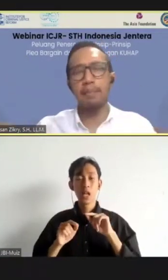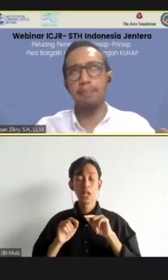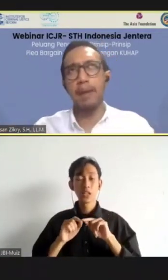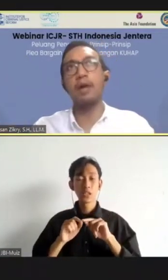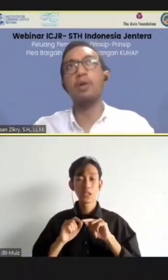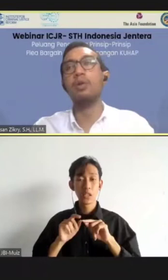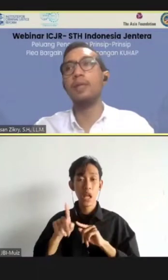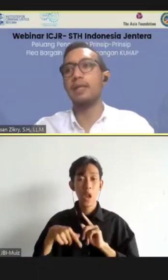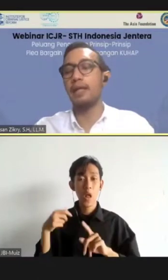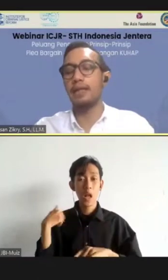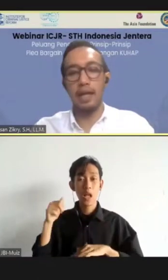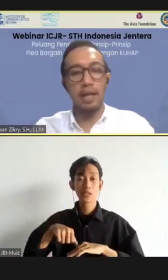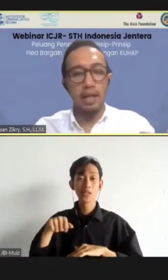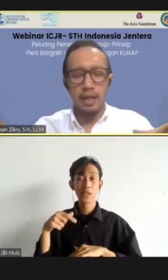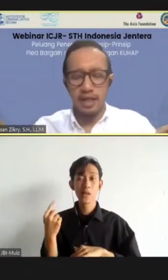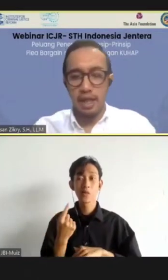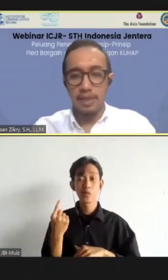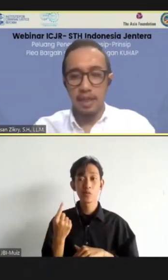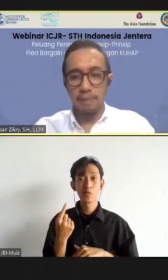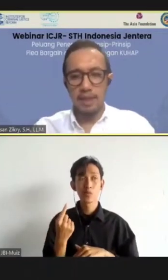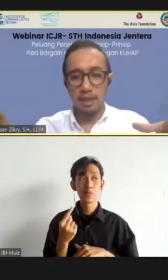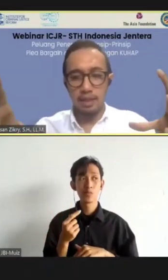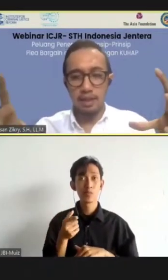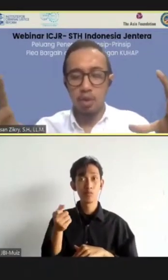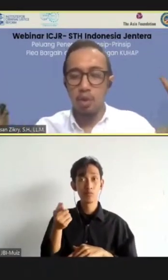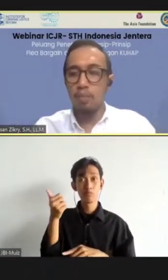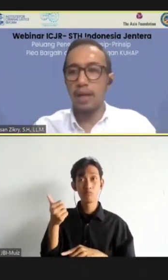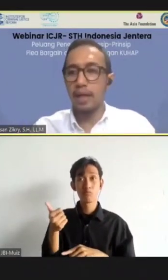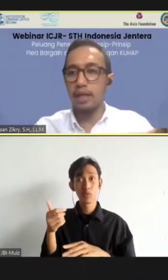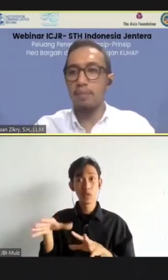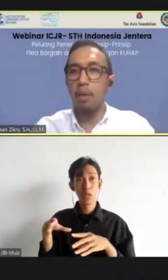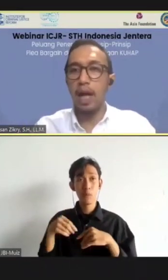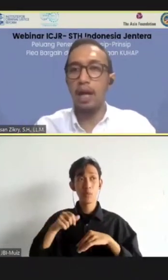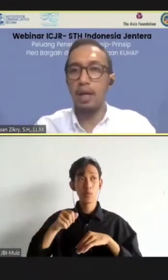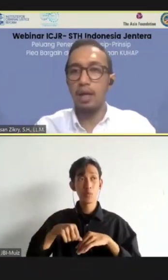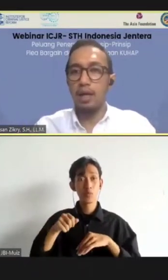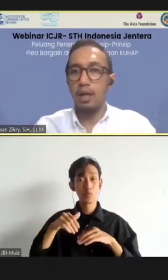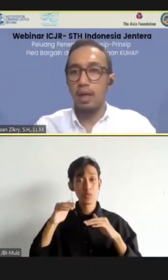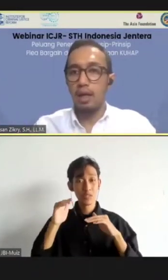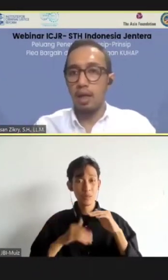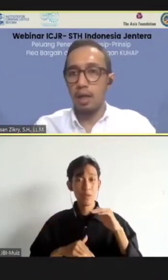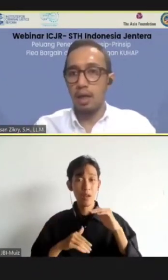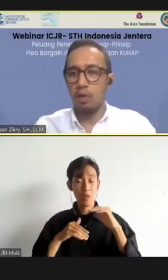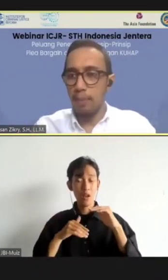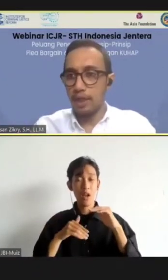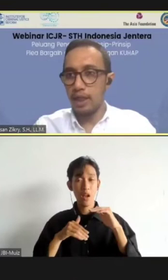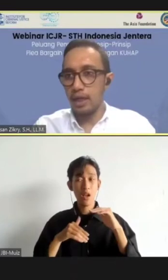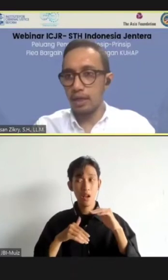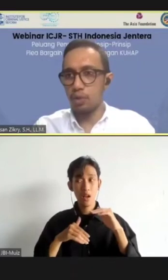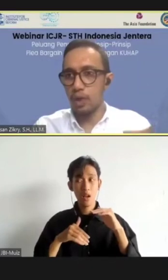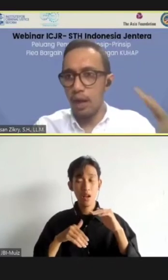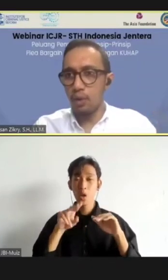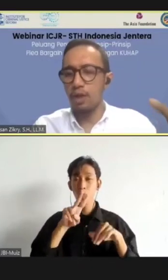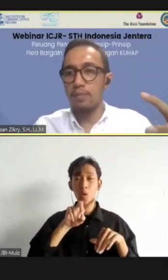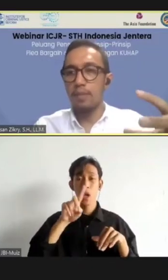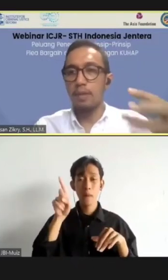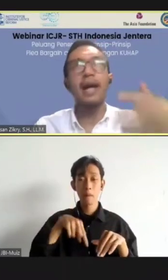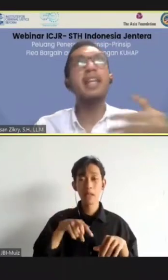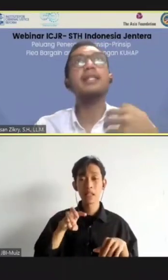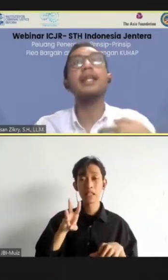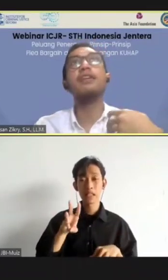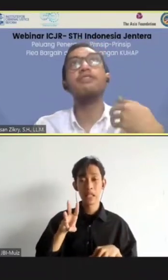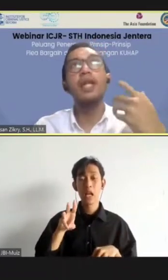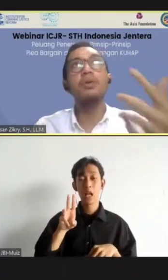sidang pada umumnya saja, dia bisa dapat hukuman yang di bawah 2 per 3 dari 7 tahun,